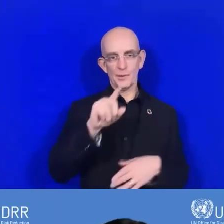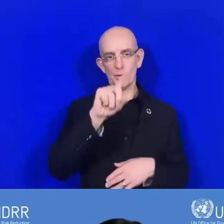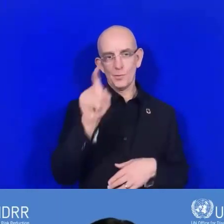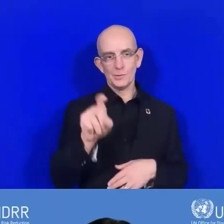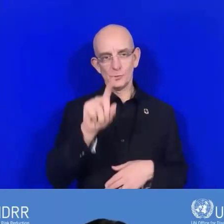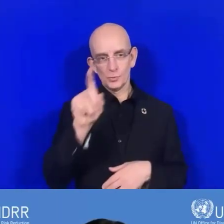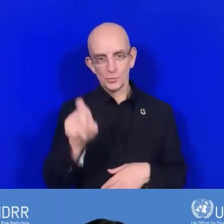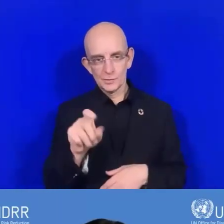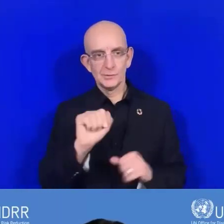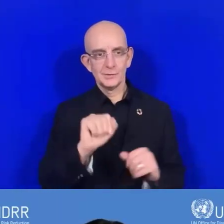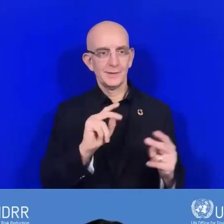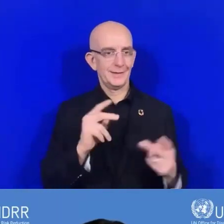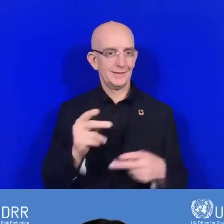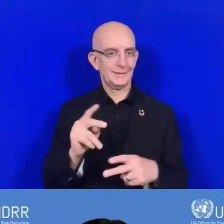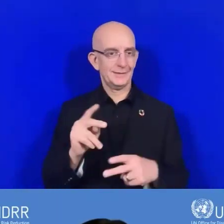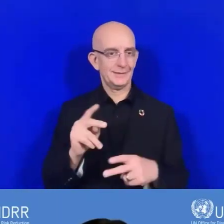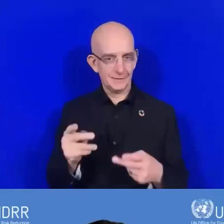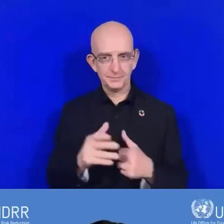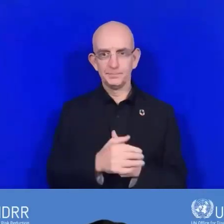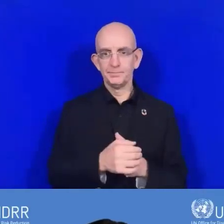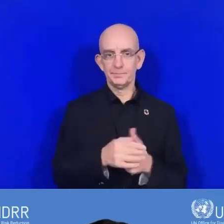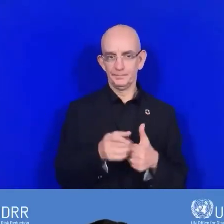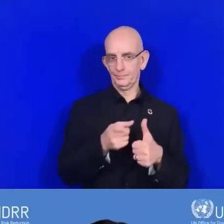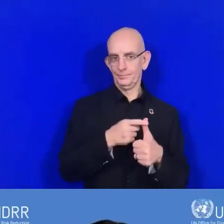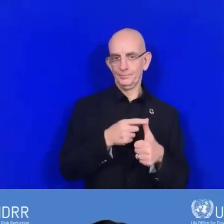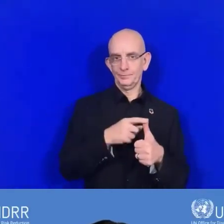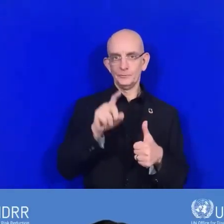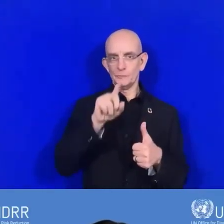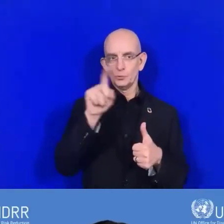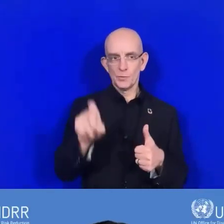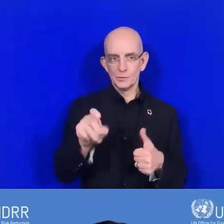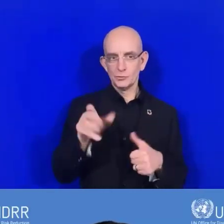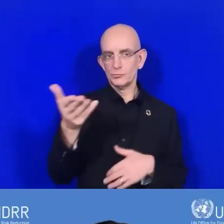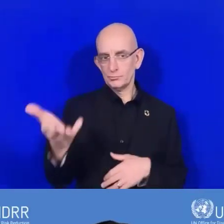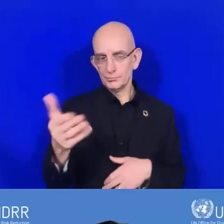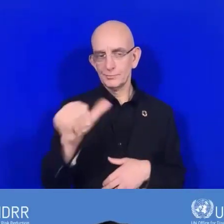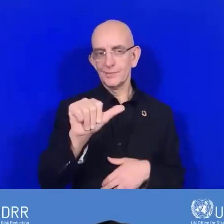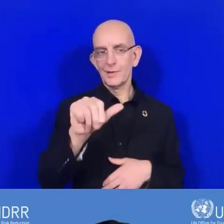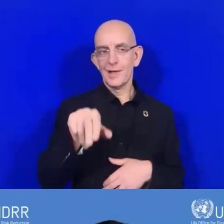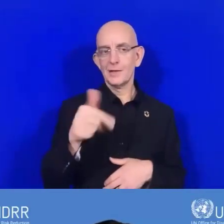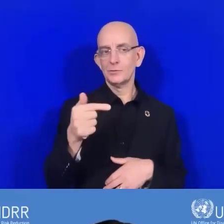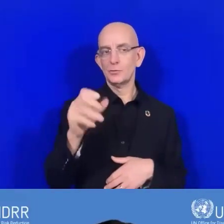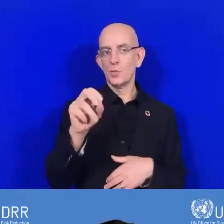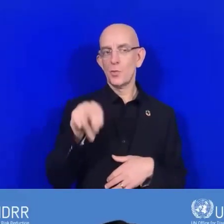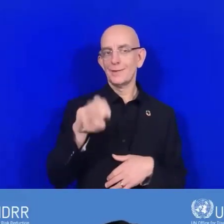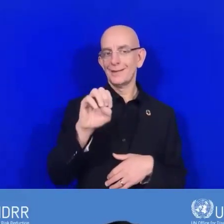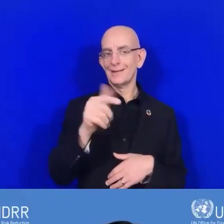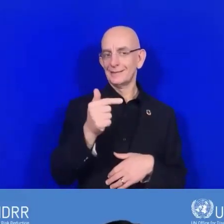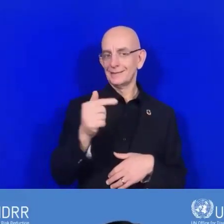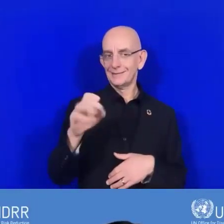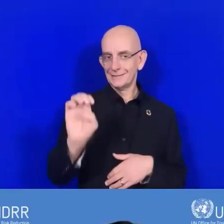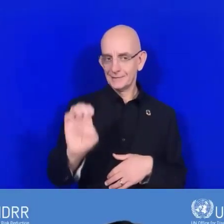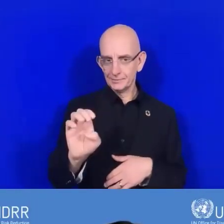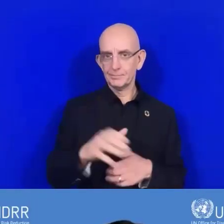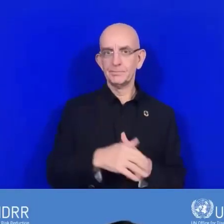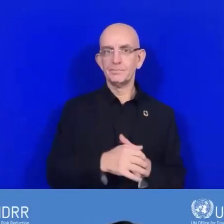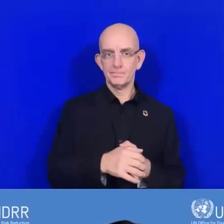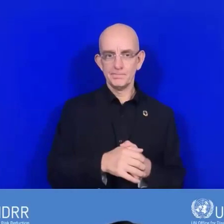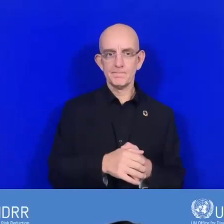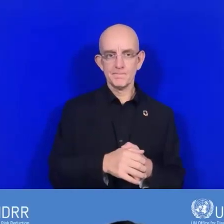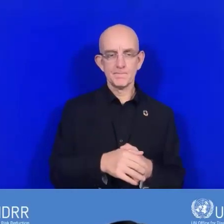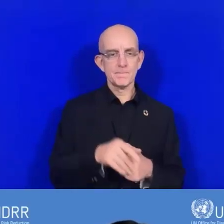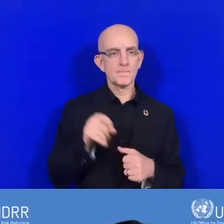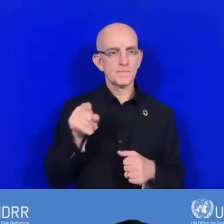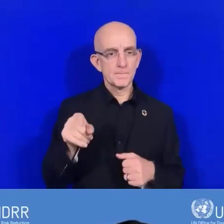Tonette, spécifiquement autour du contexte aux Philippines. Alors, est-ce que vous avez eu des recommandations,